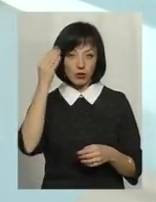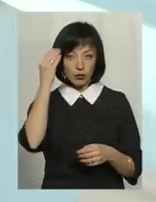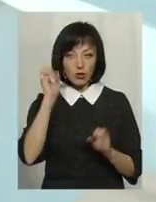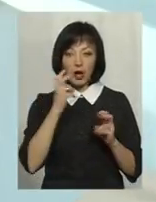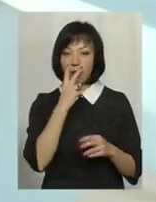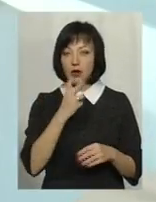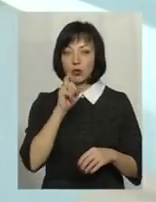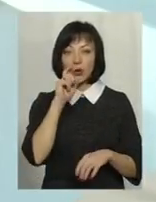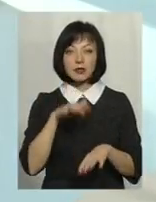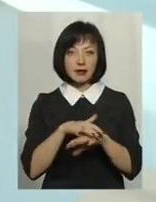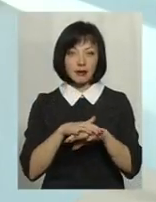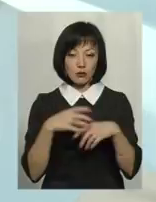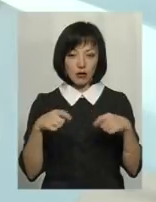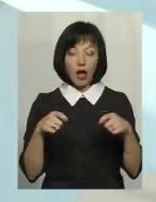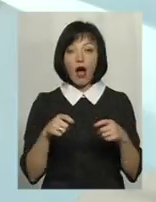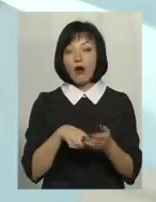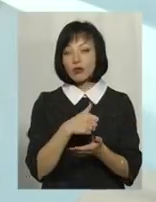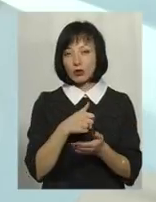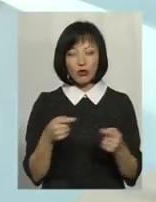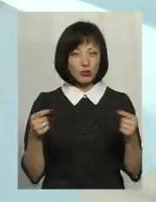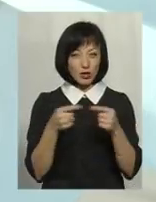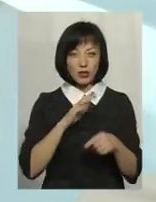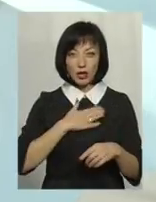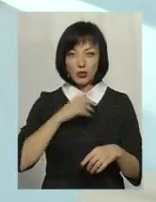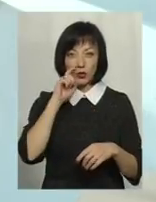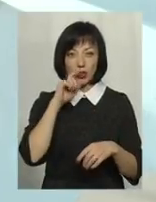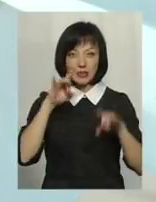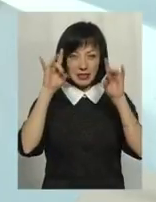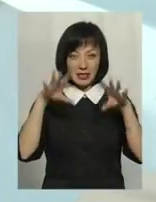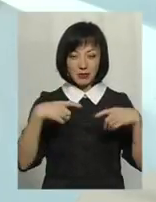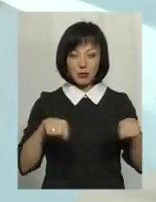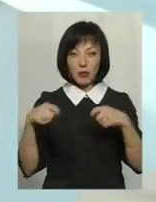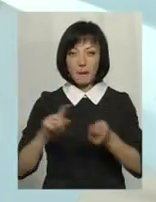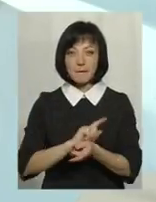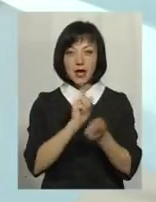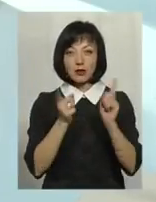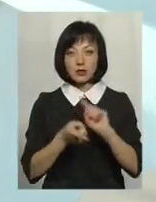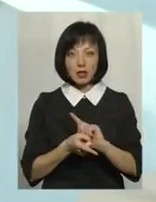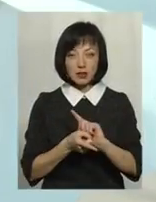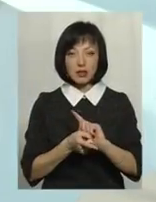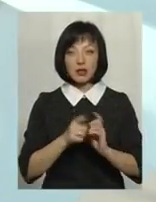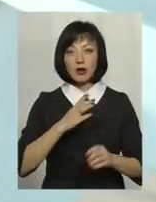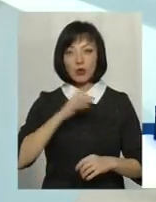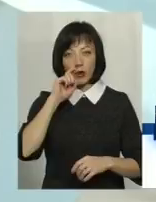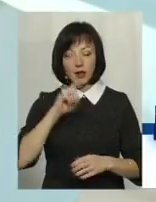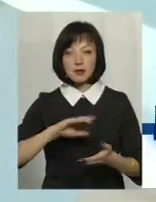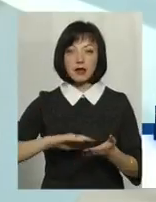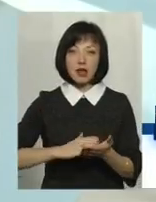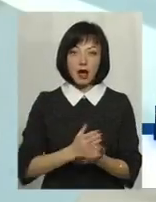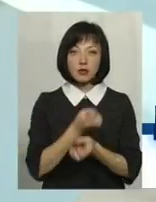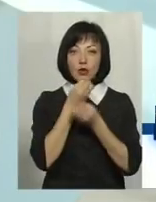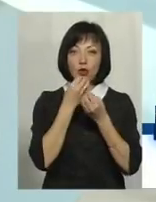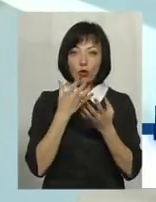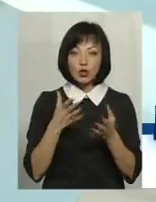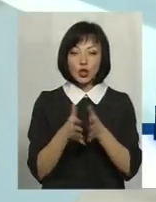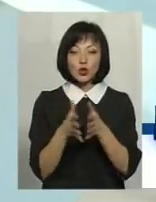бачу український ринок, однозначно, що наші українські ринки стихійні, вони повинні переростати у вітчизнянні, якісні, хороші